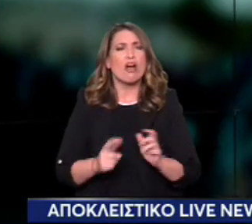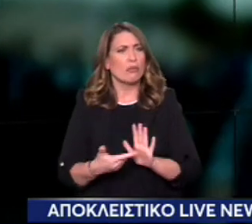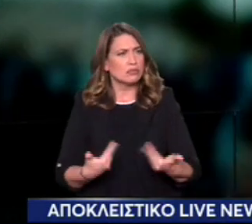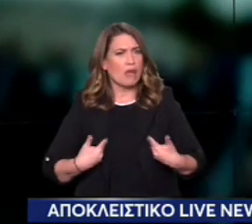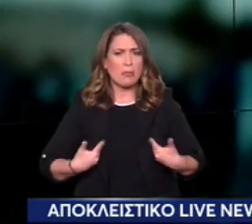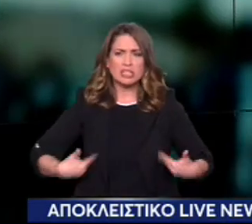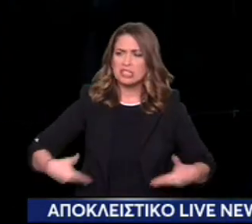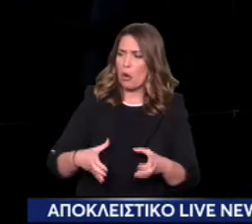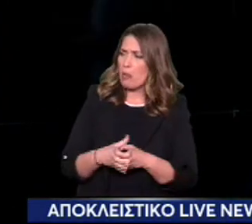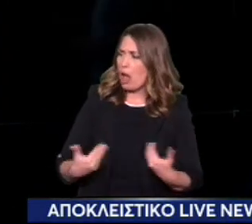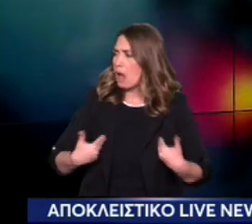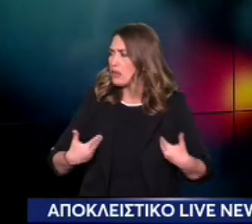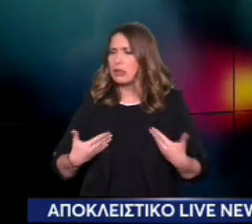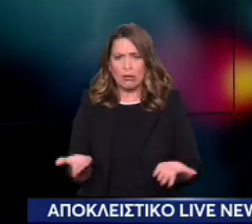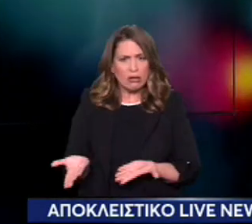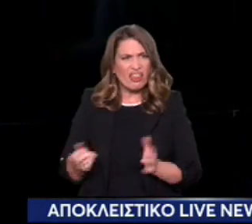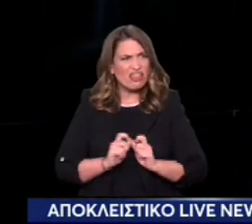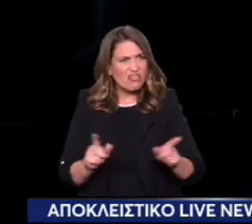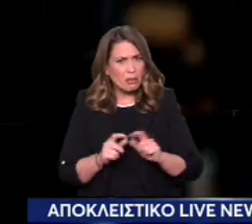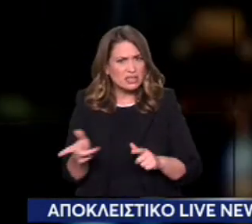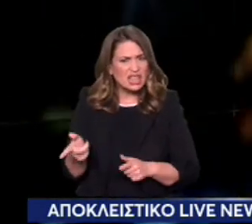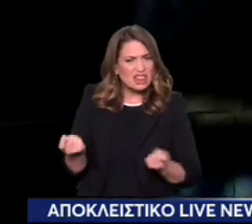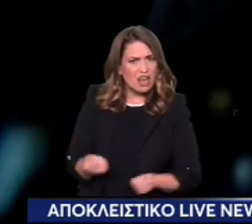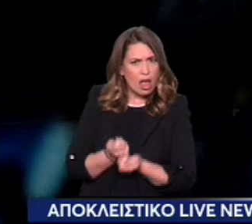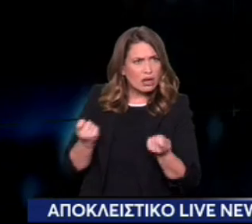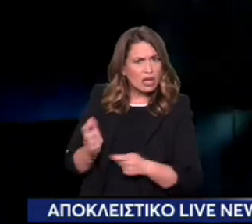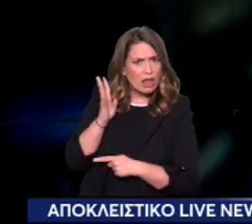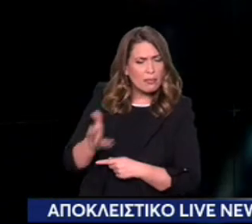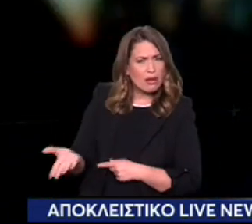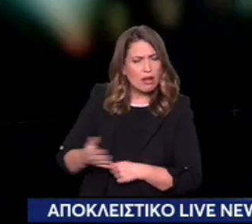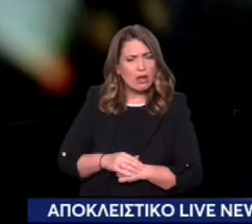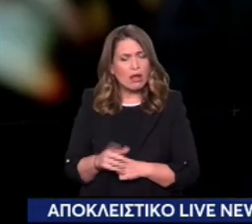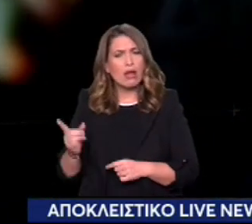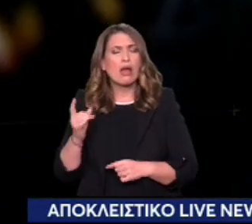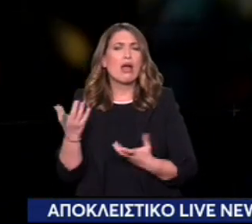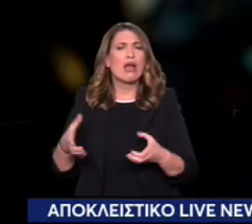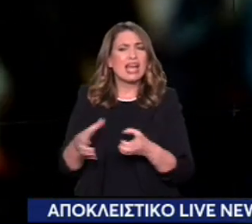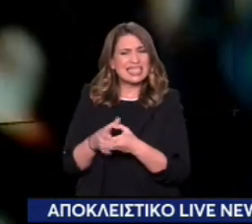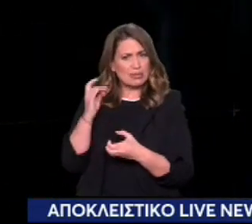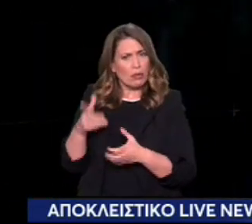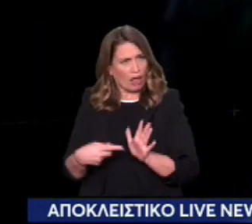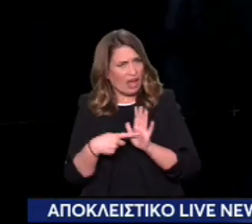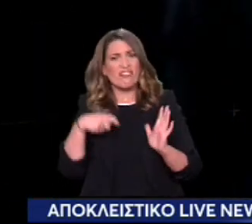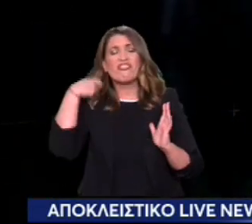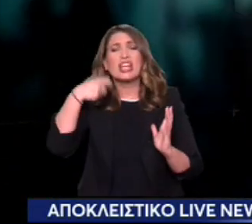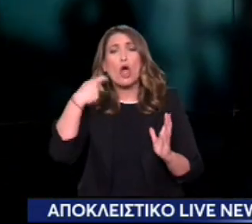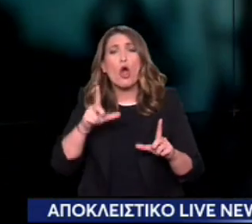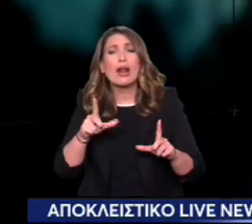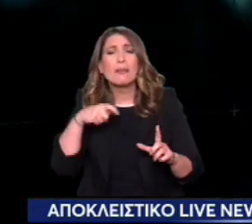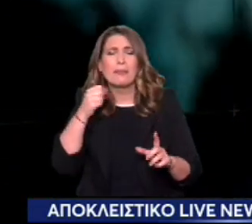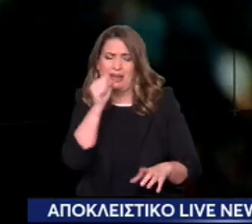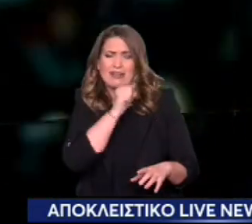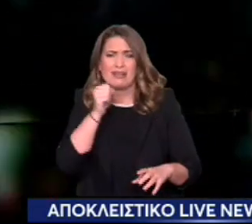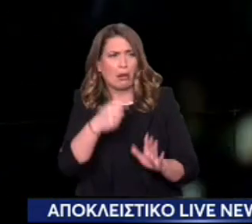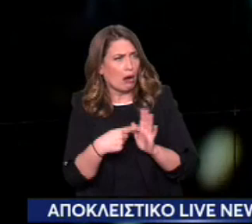Όπως είδατε λοιπόν, είναι μια συμμορία η οποία, χρησιμοποιώντας ακόμα και βίντεο κλίπς που έχει φτιάξει, διαφημίζει την